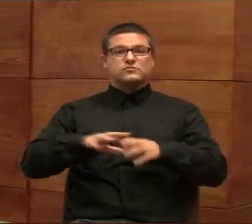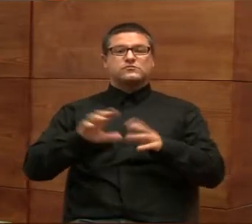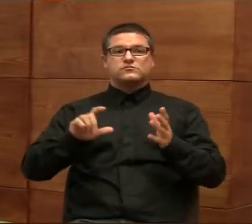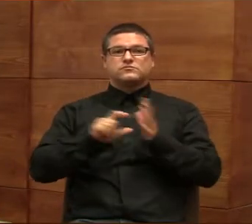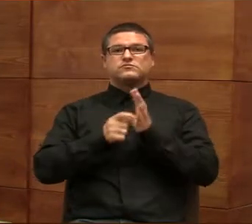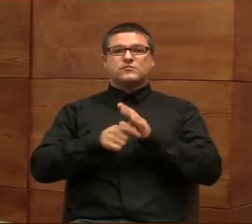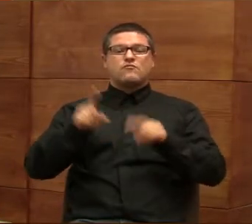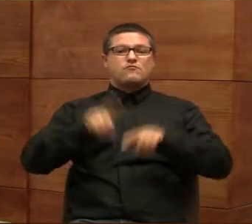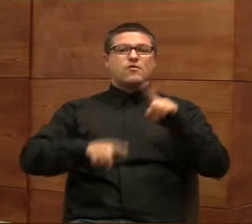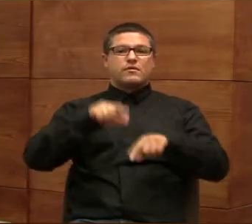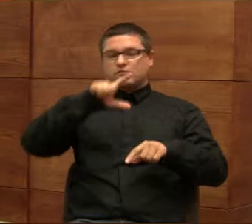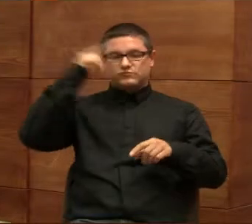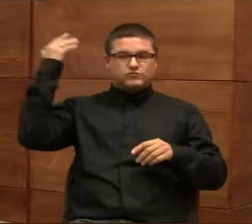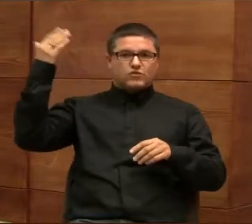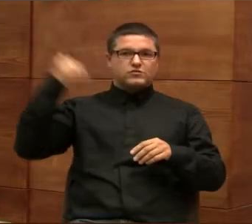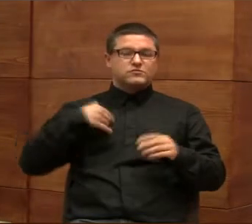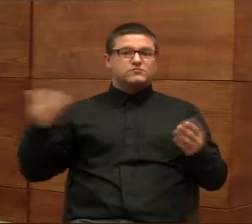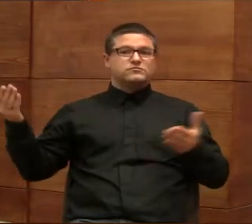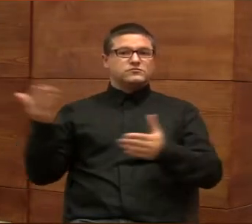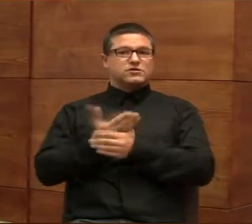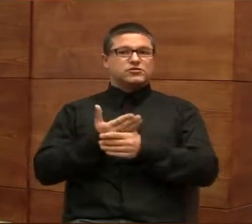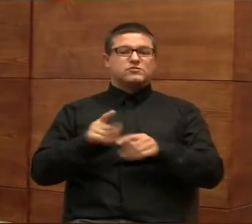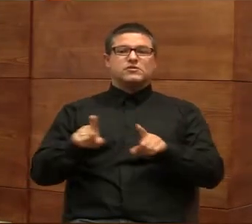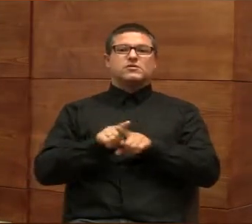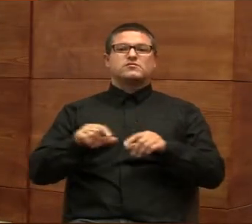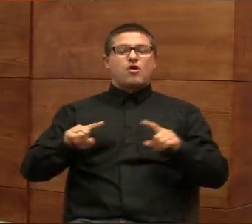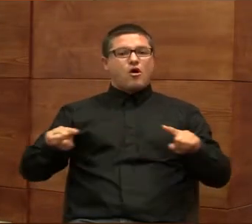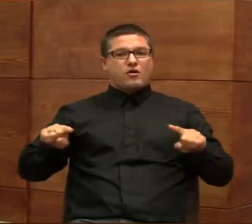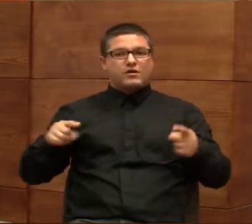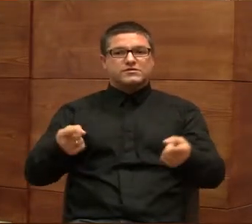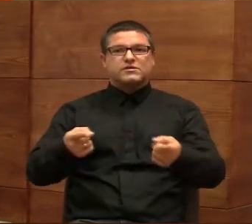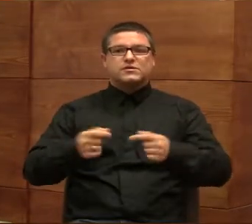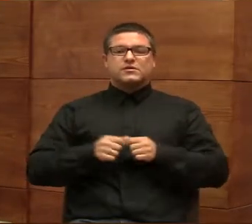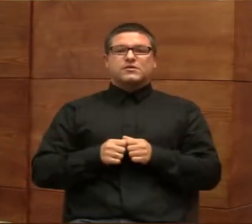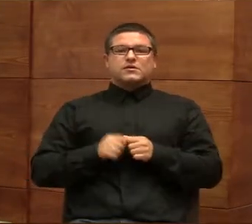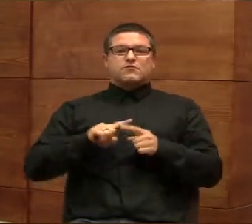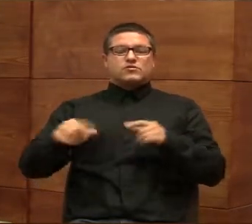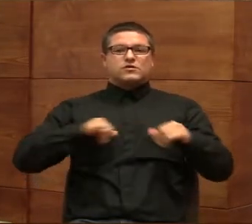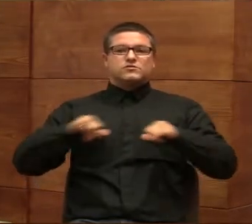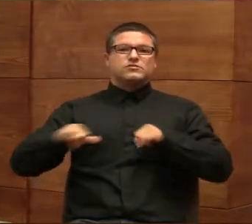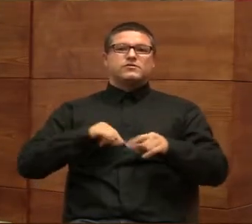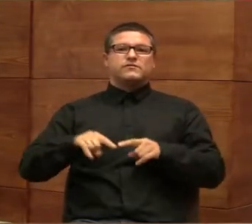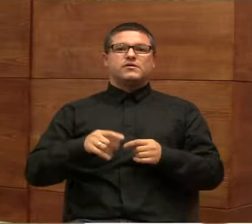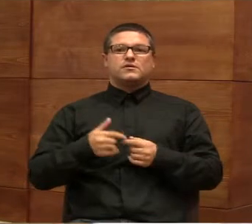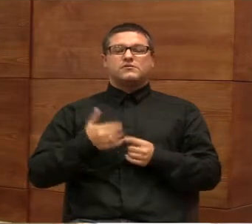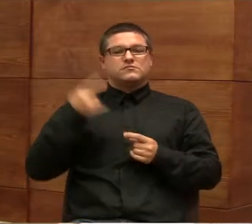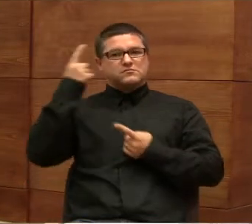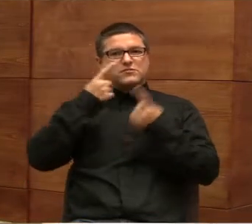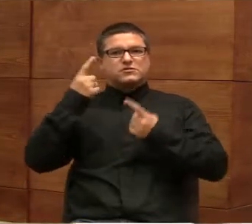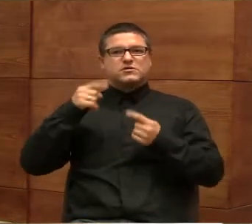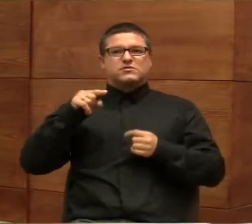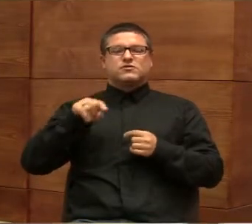regionalnego ośrodka polityki społecznej, że zaprosimy wydobyte organizacje pozarządowe w edyologii i myślę, że